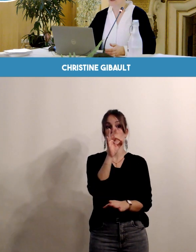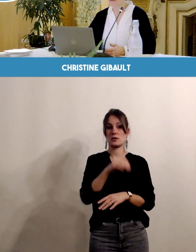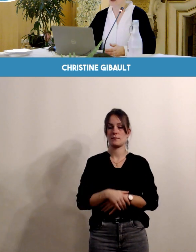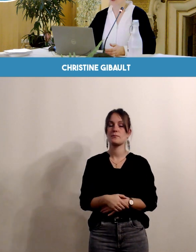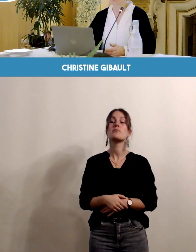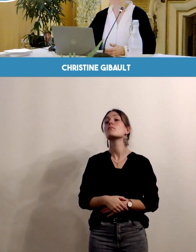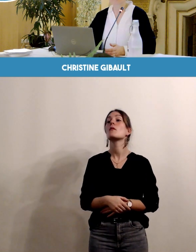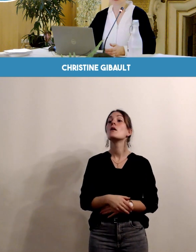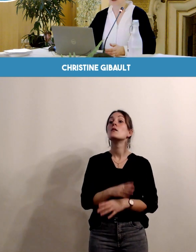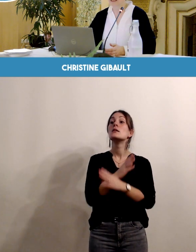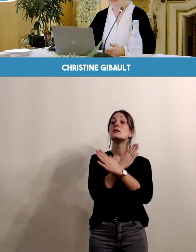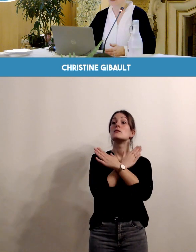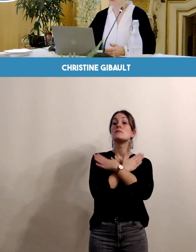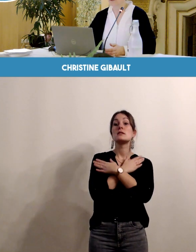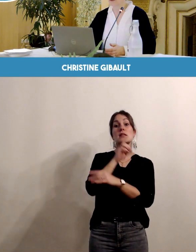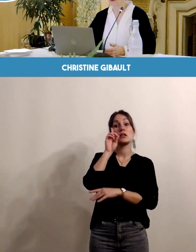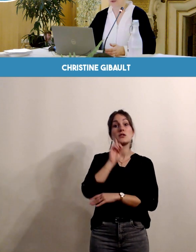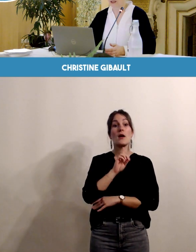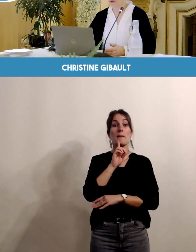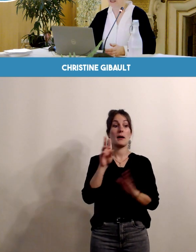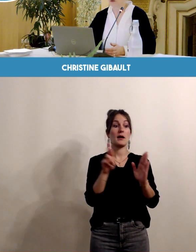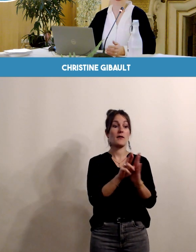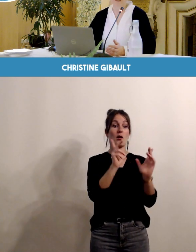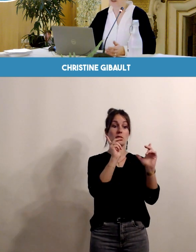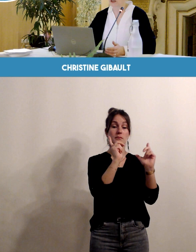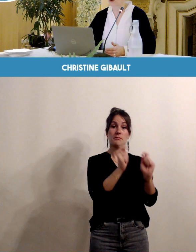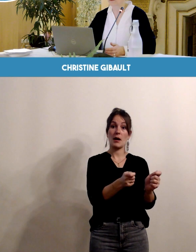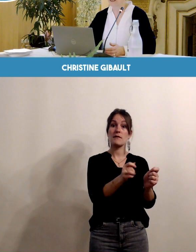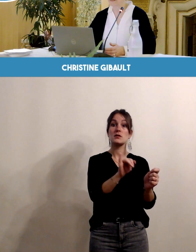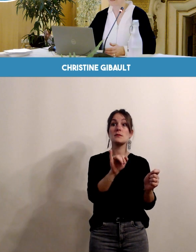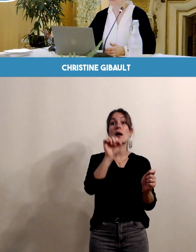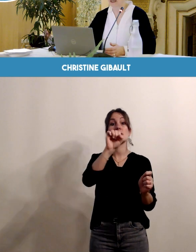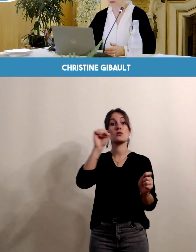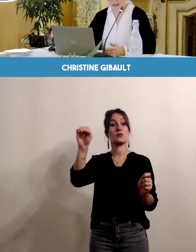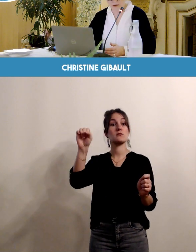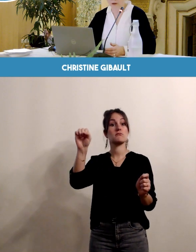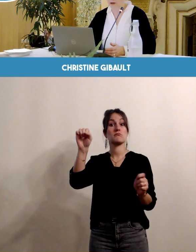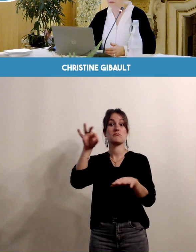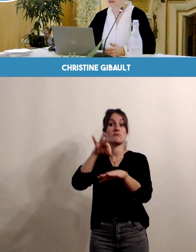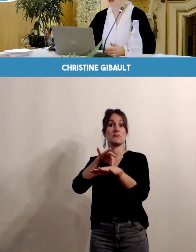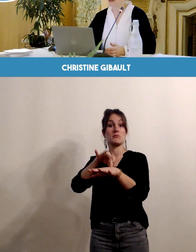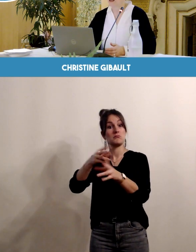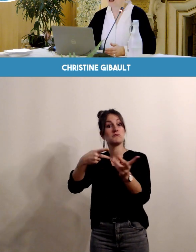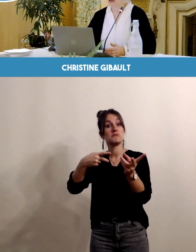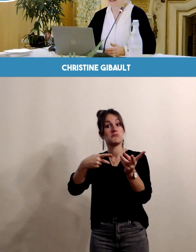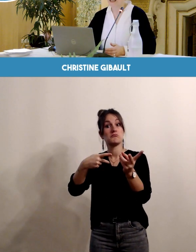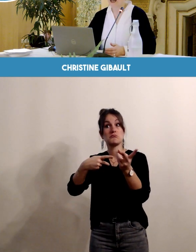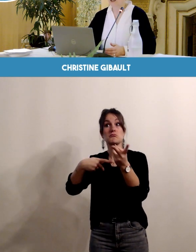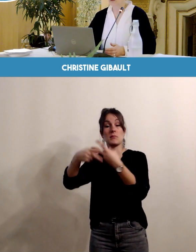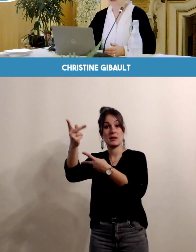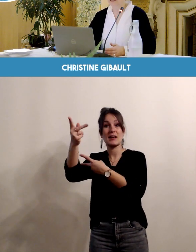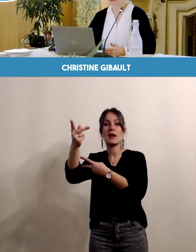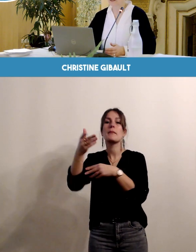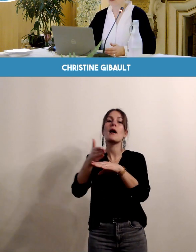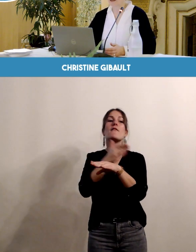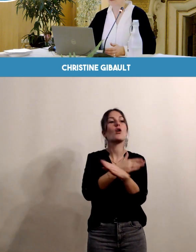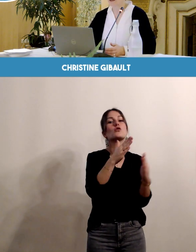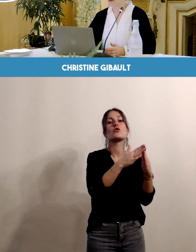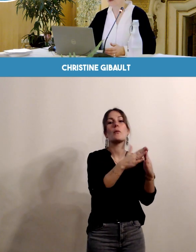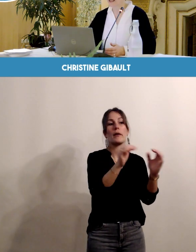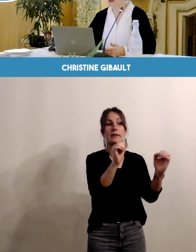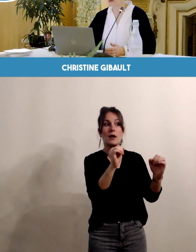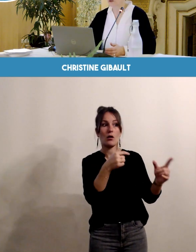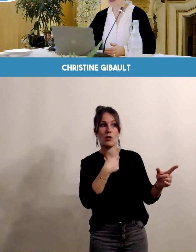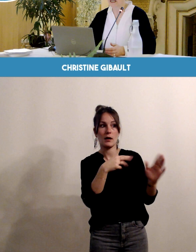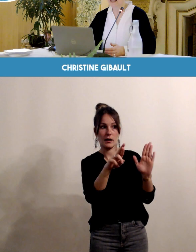votre sage-femme référente auprès de votre organisme de sécurité sociale fin d'assurance maladie après son accord. La déclaration doit être effectuée